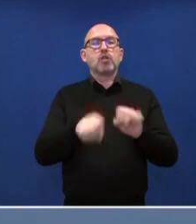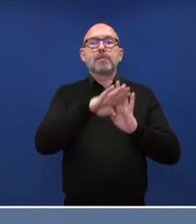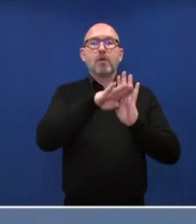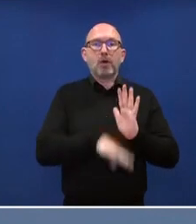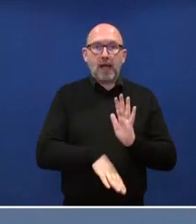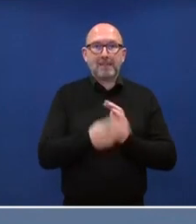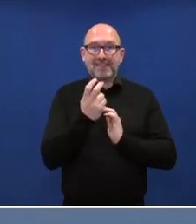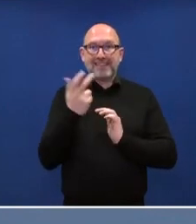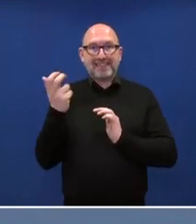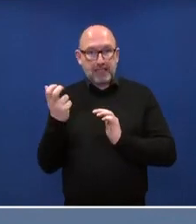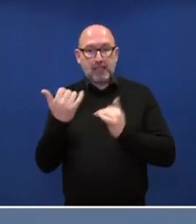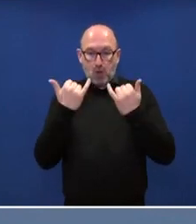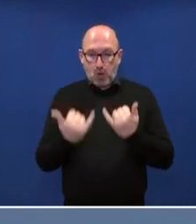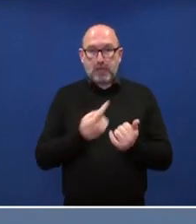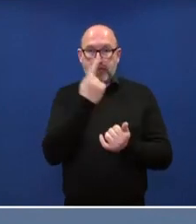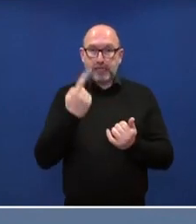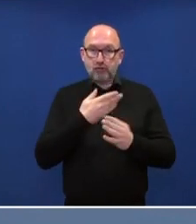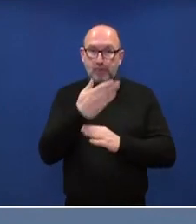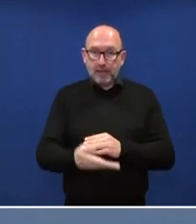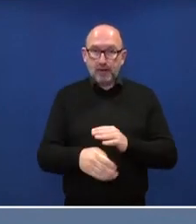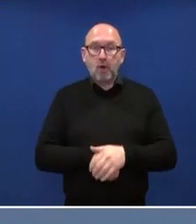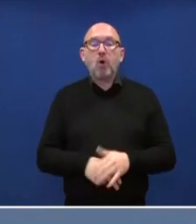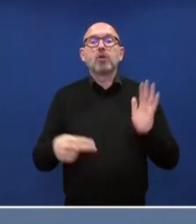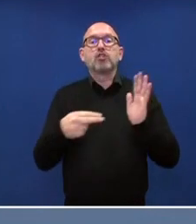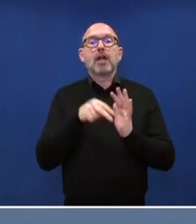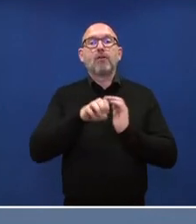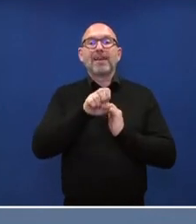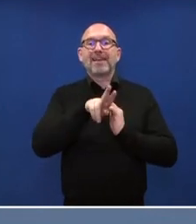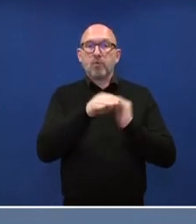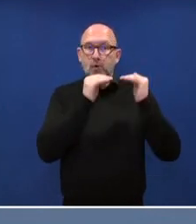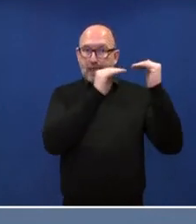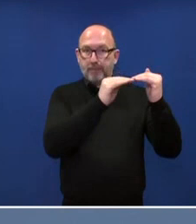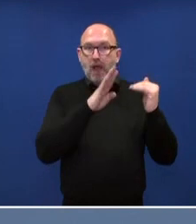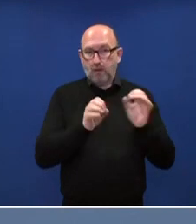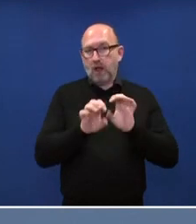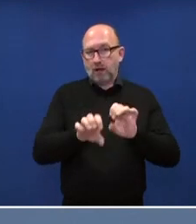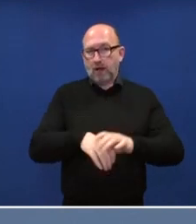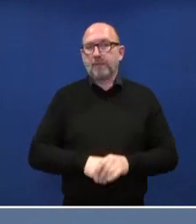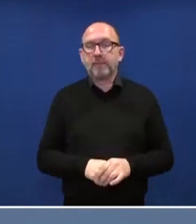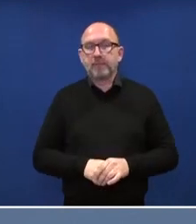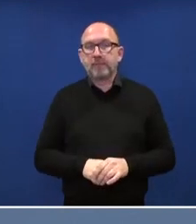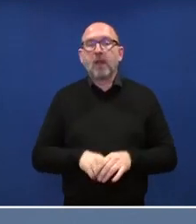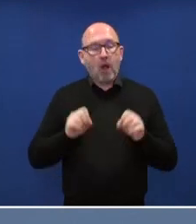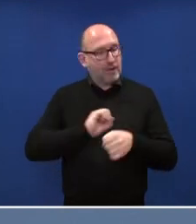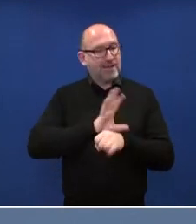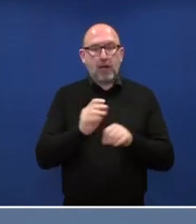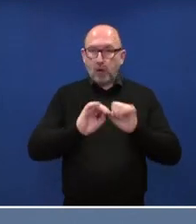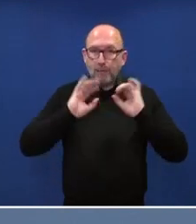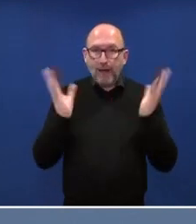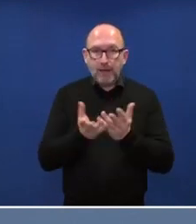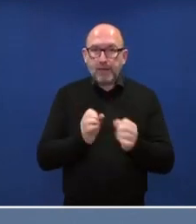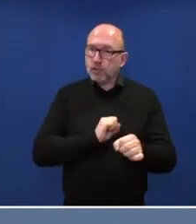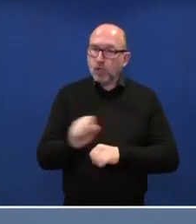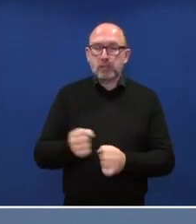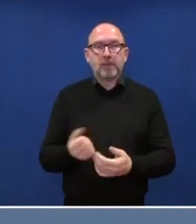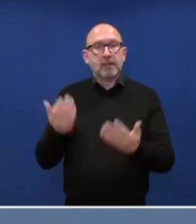Außerdem wurde der Stand der Beratungen auf EU-Ebene kurz erläutert. Der Klimaschutz bleibt auch in Zeiten der Corona-Pandemie eine der